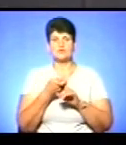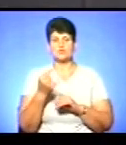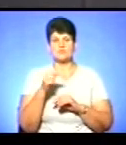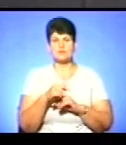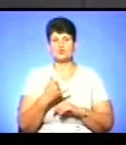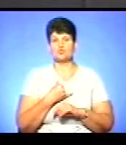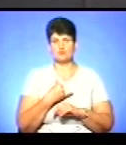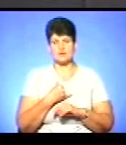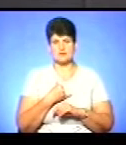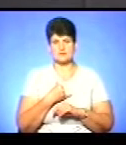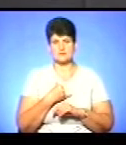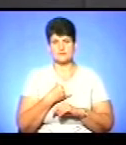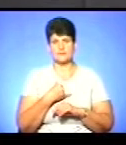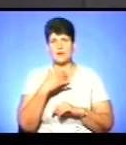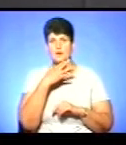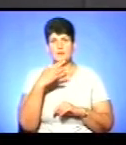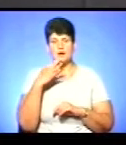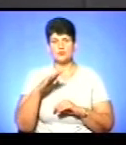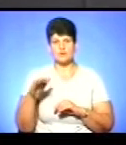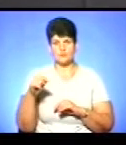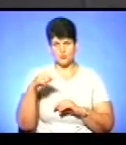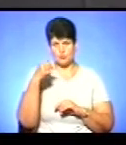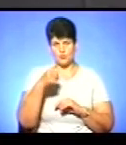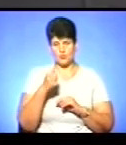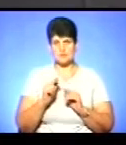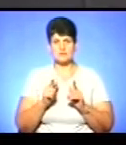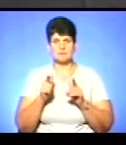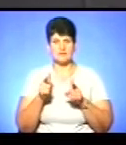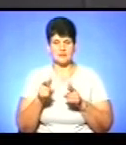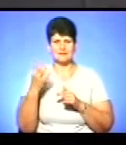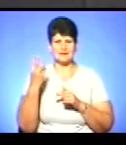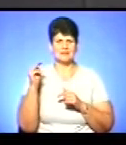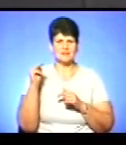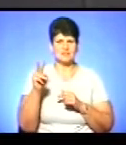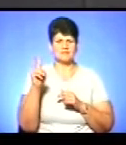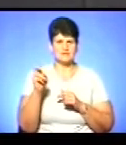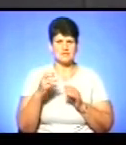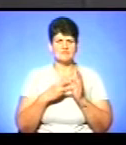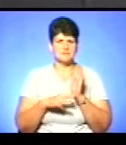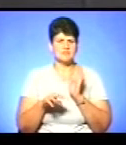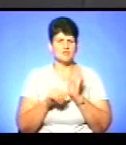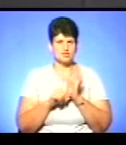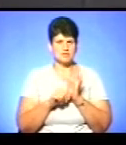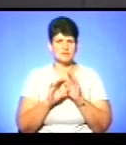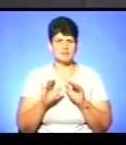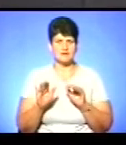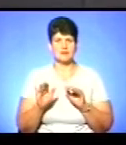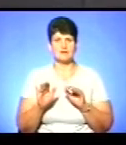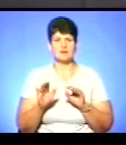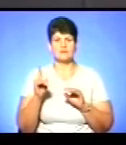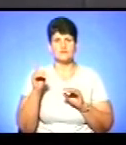у нас, ну, багато дітей цьогоріч піде 3286, якщо не помиляюся, в 110